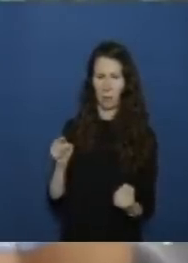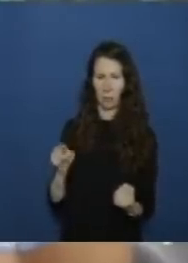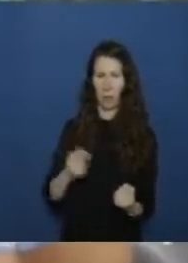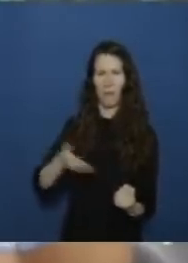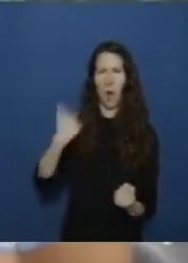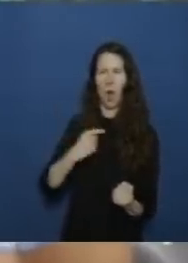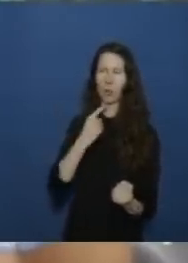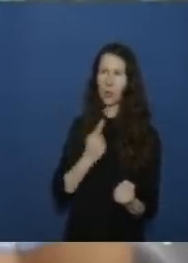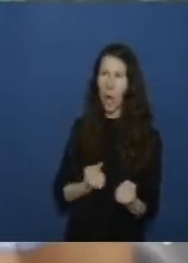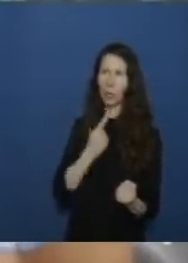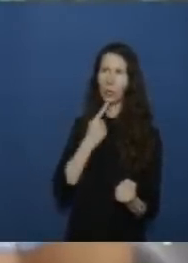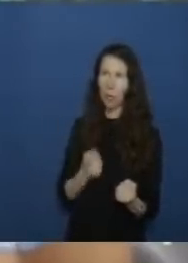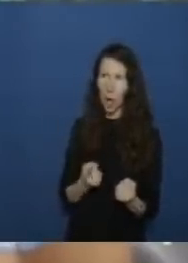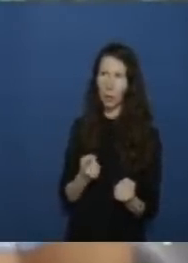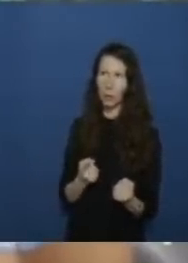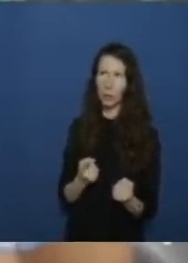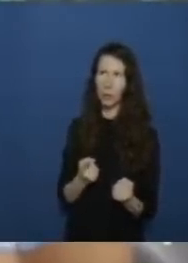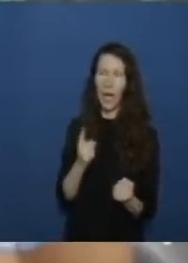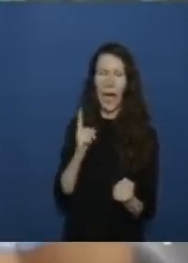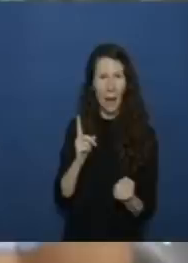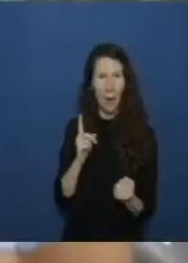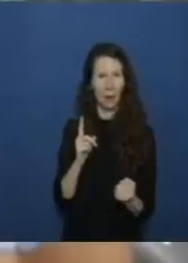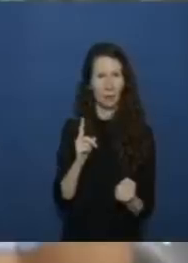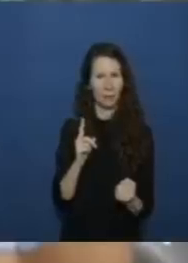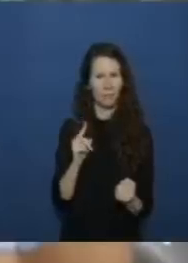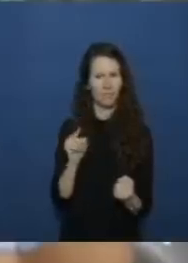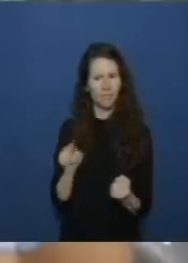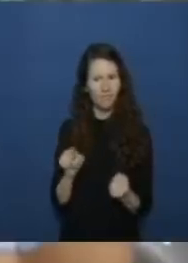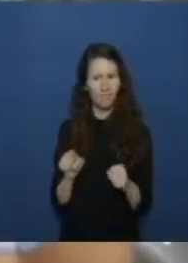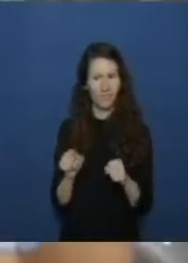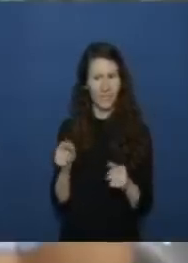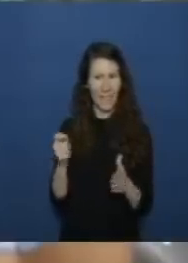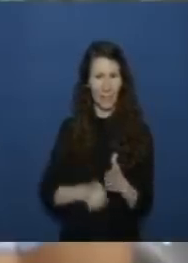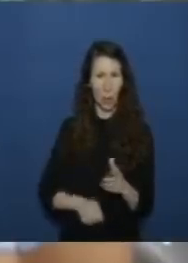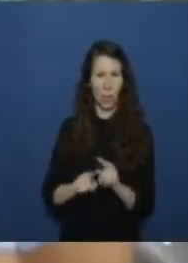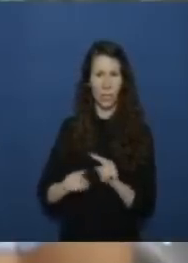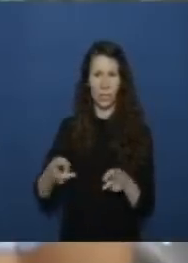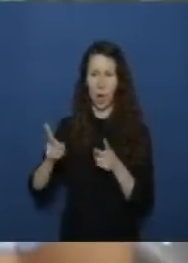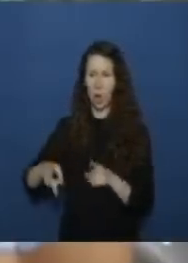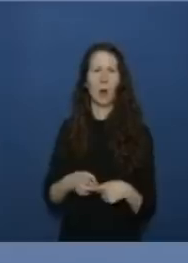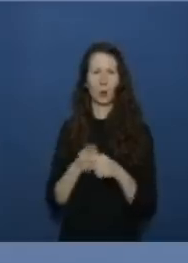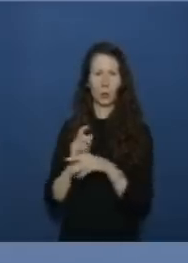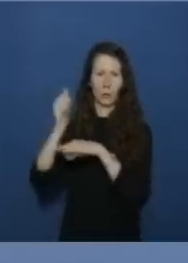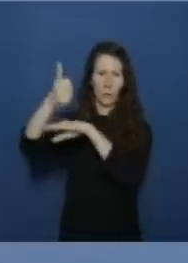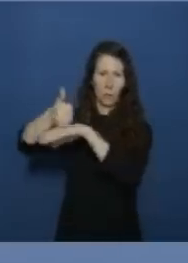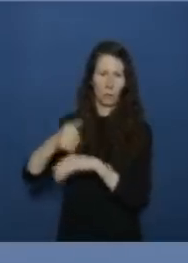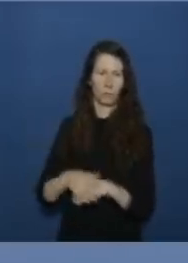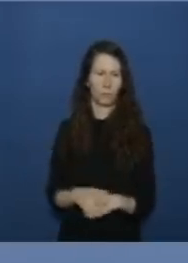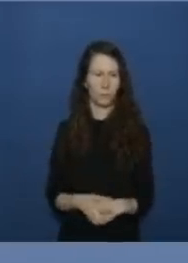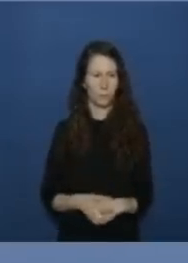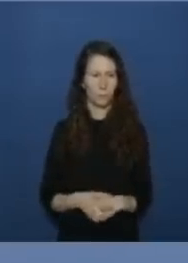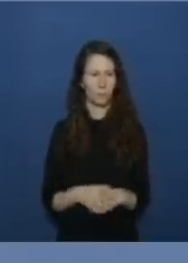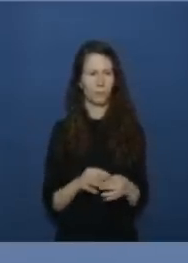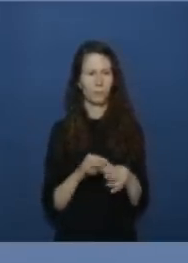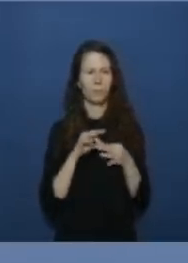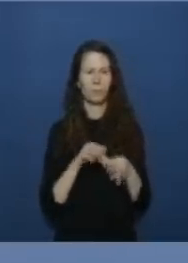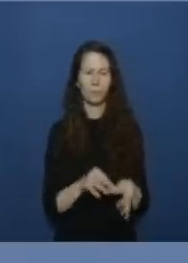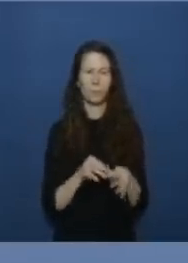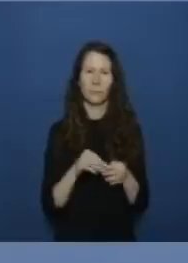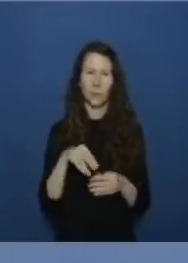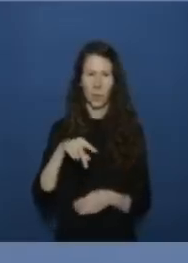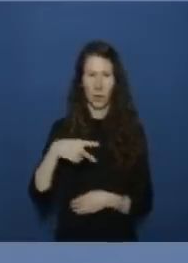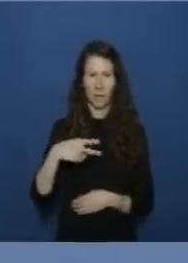gesagt wird nicht auf die normalen belarussen durchschlagen in diesem zusammenhang wird ja die